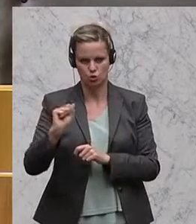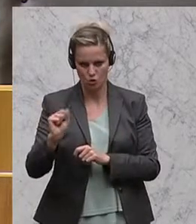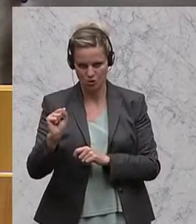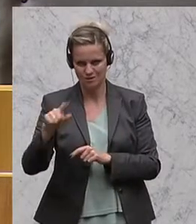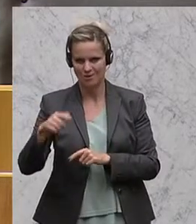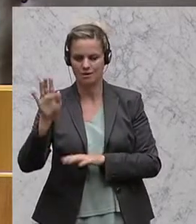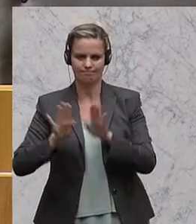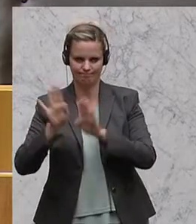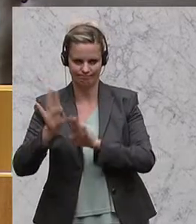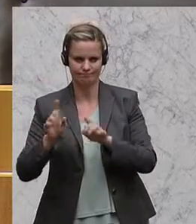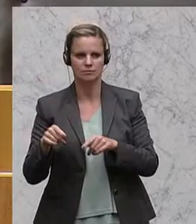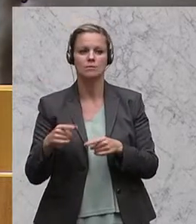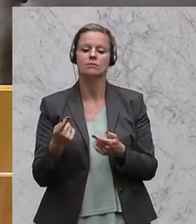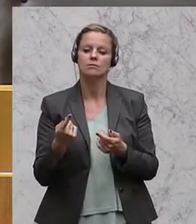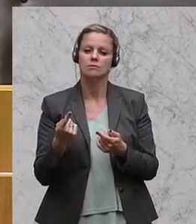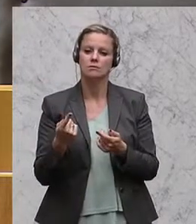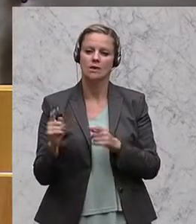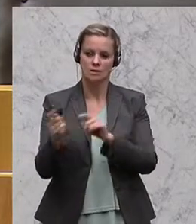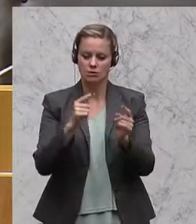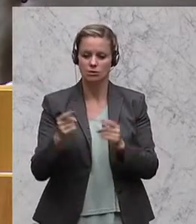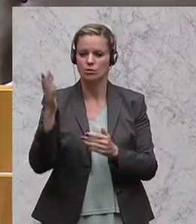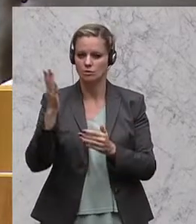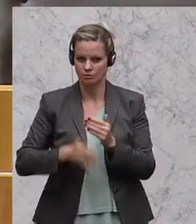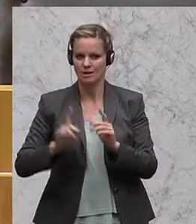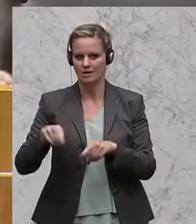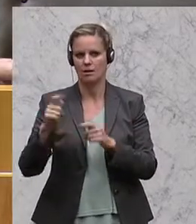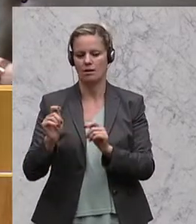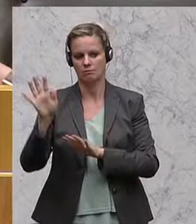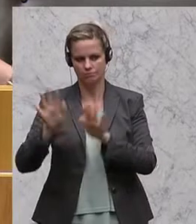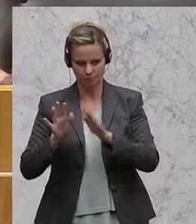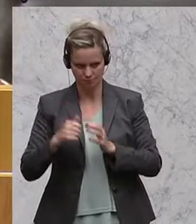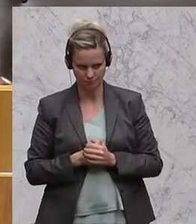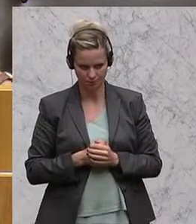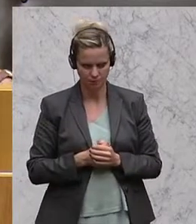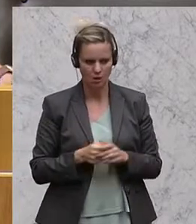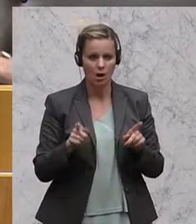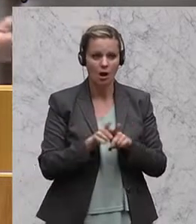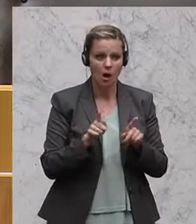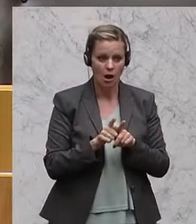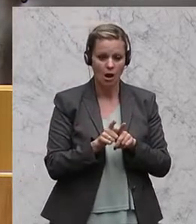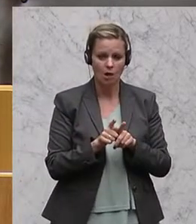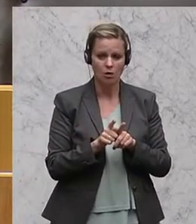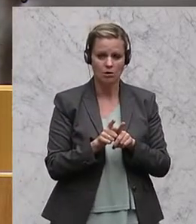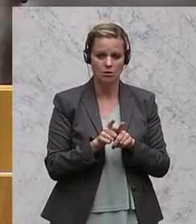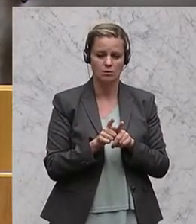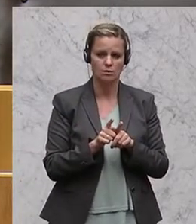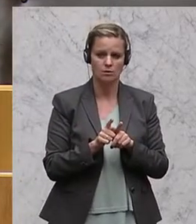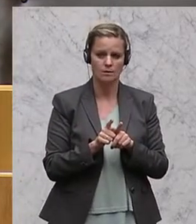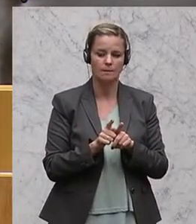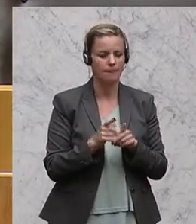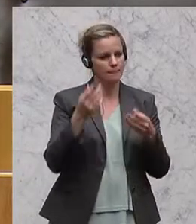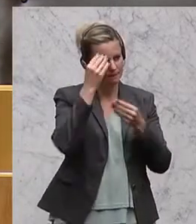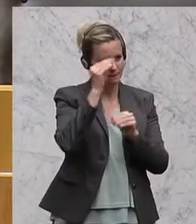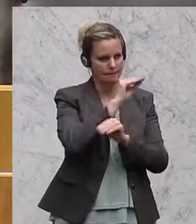Fristsetzungsantrag wird nach Schluss der Debatte erfolgen. Außerdem teile ich vor Eingang in die Tagesordnung